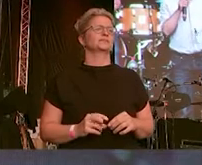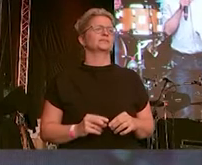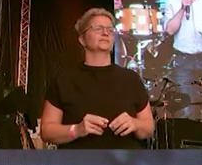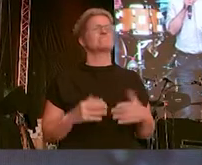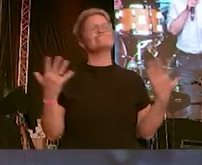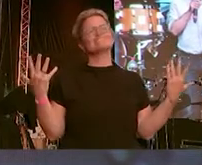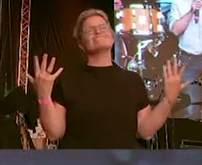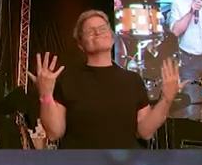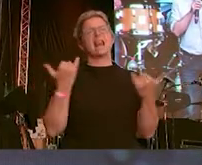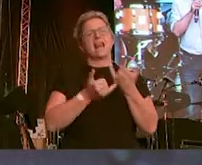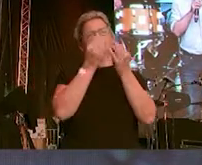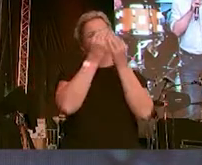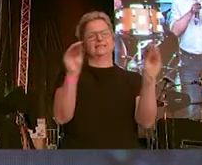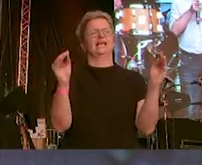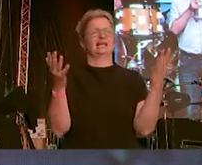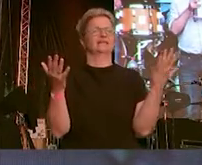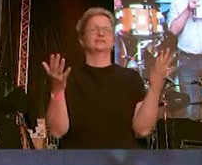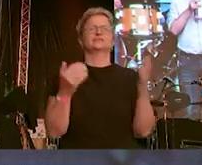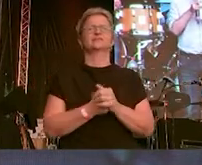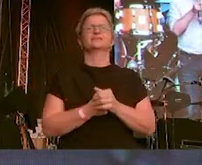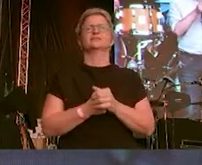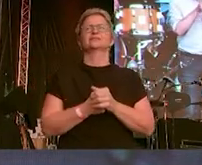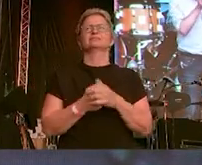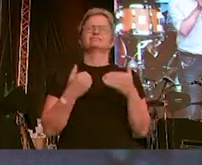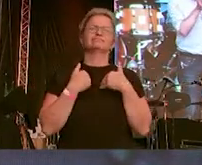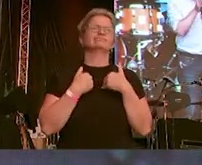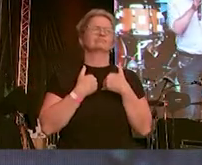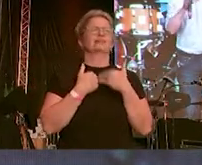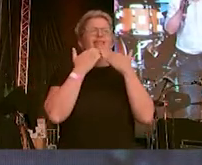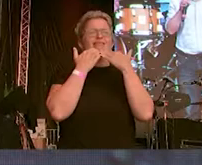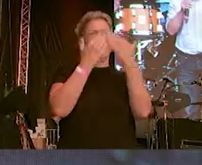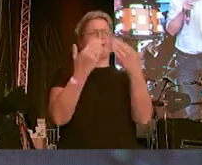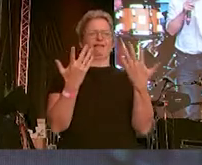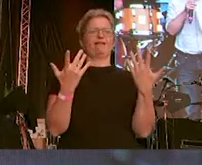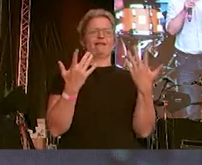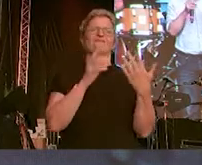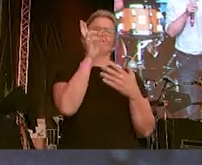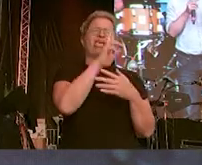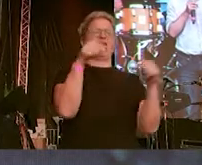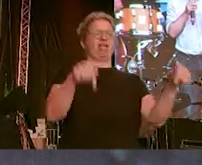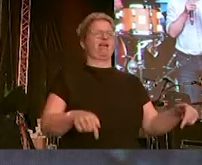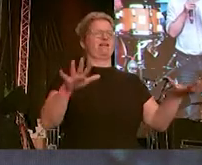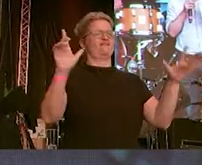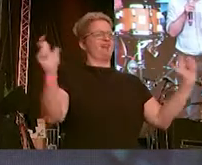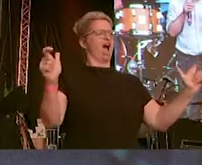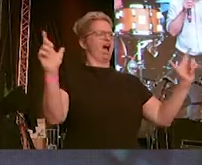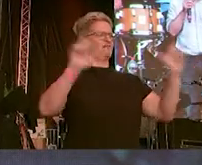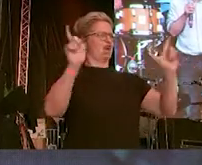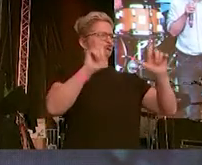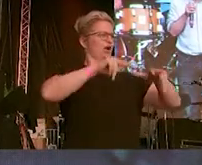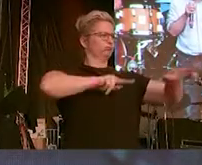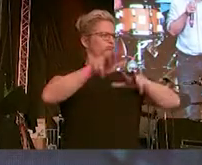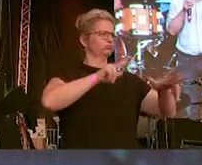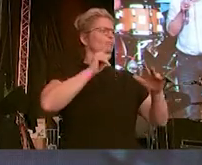Vielleicht ein Letztes. Ich bin dankbar für die Organisatoren und gerade zum Schluss sollten wir allen